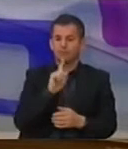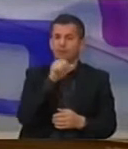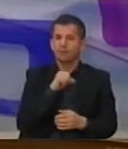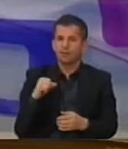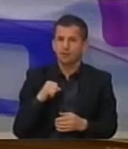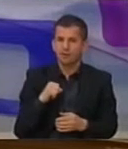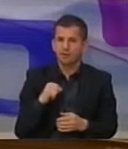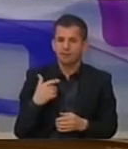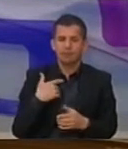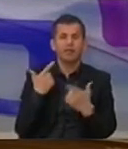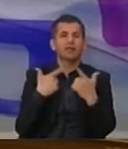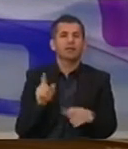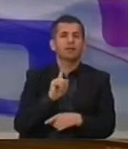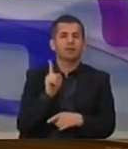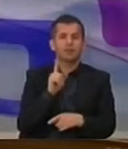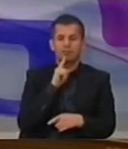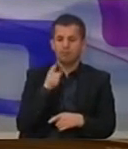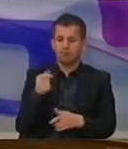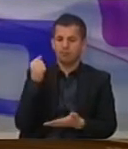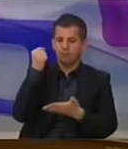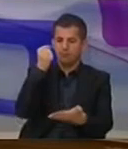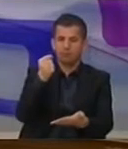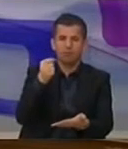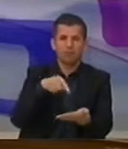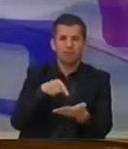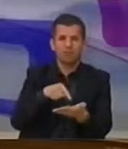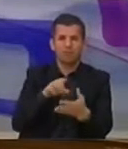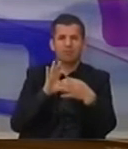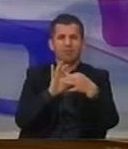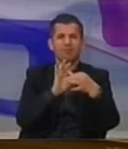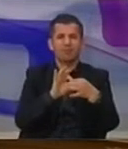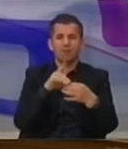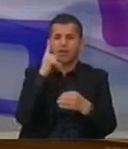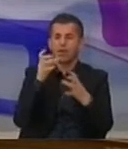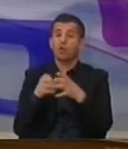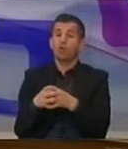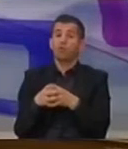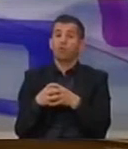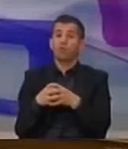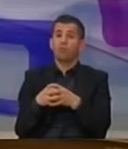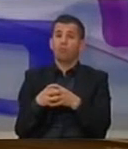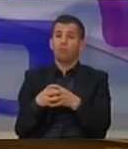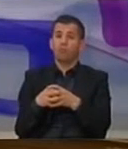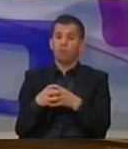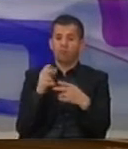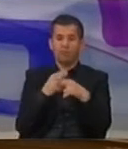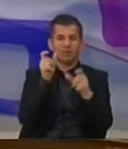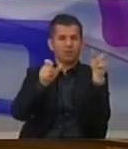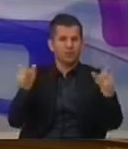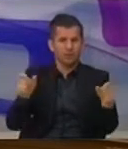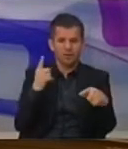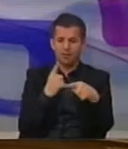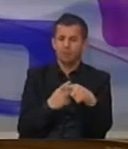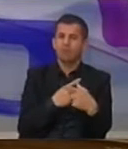nuk do të lejujmë që subvencionimet të lidhen me një grup njerëzish, me një grup titulares, apo